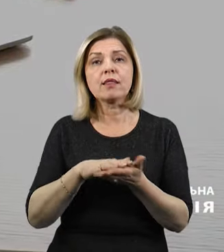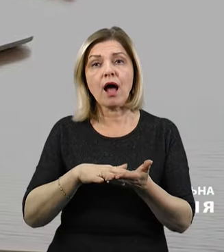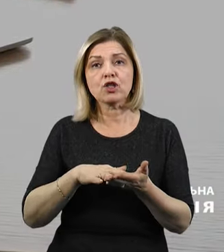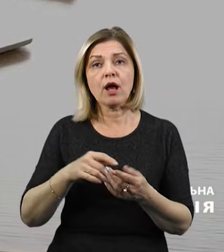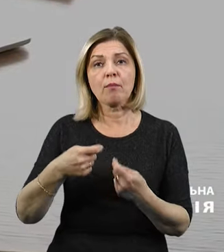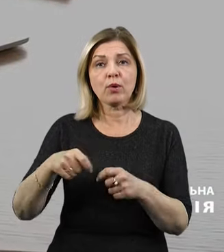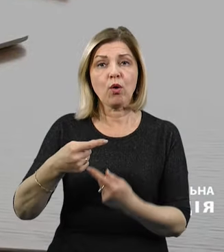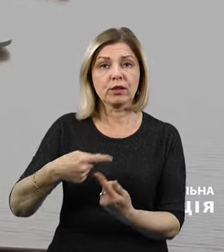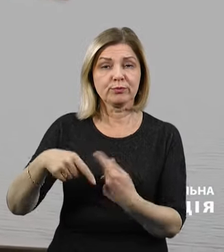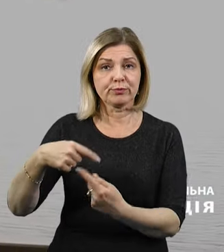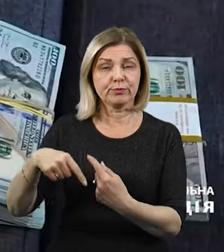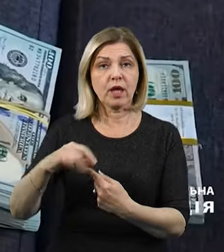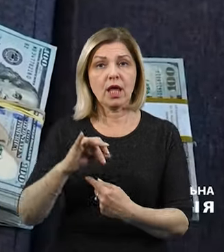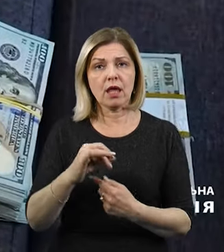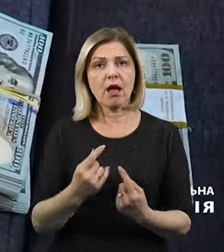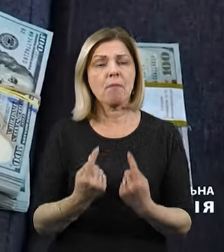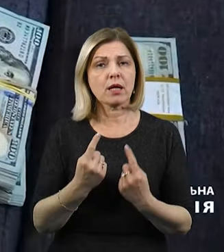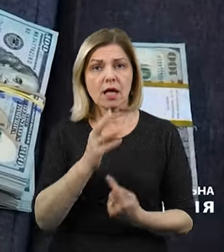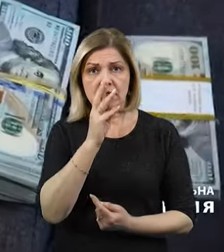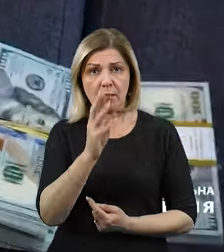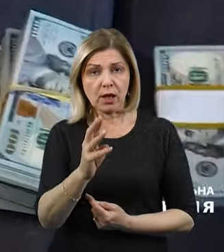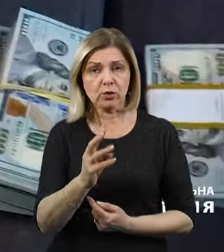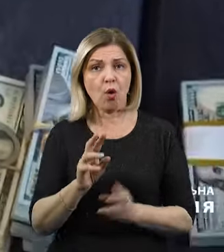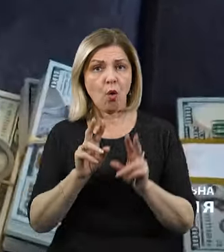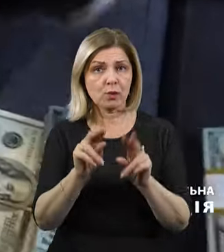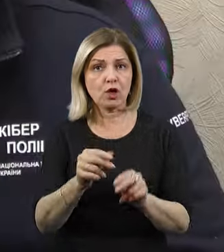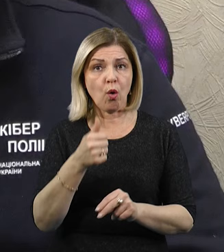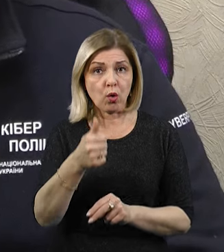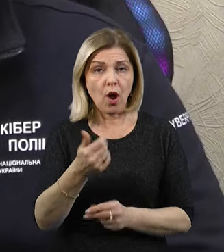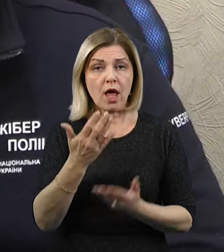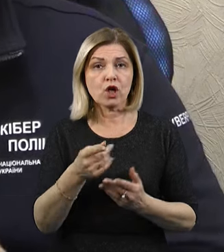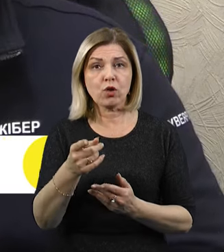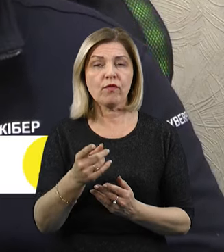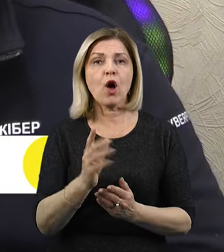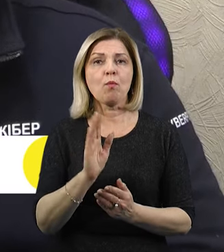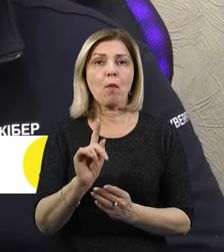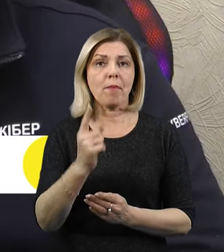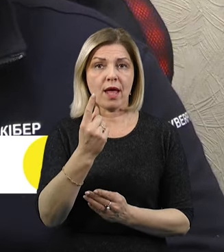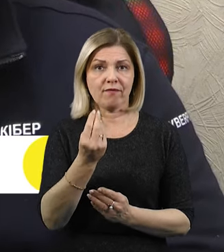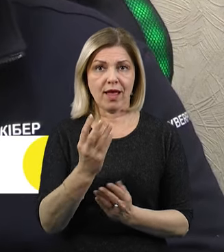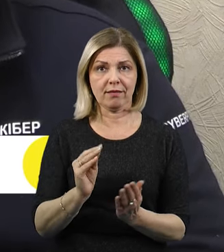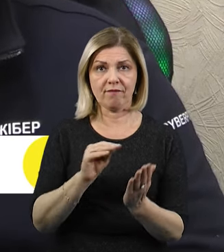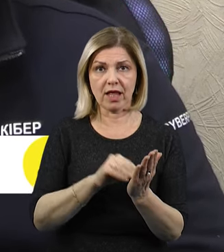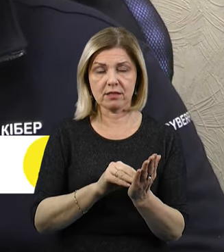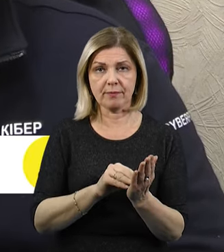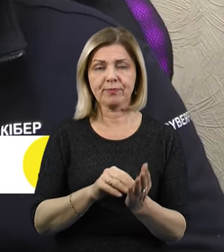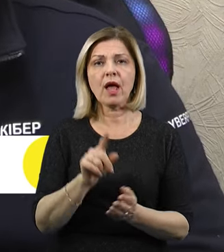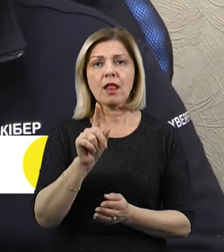або обіцяють захмарну зарплатню, але після того, як зробити перший внесок. Також це донати на ЗСУ.